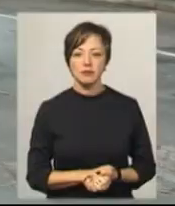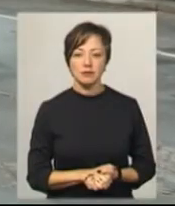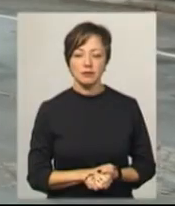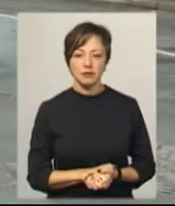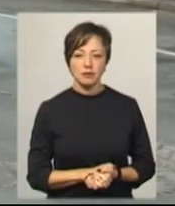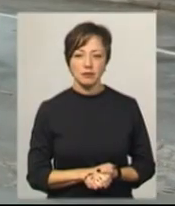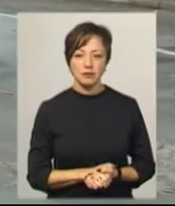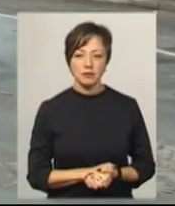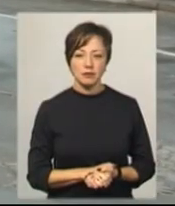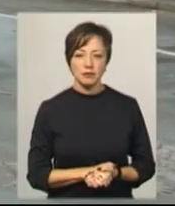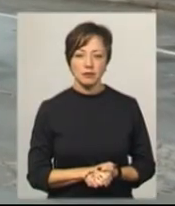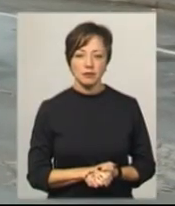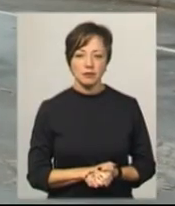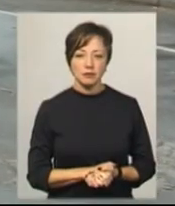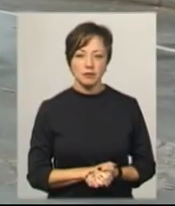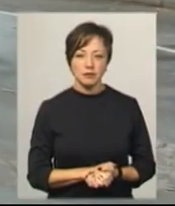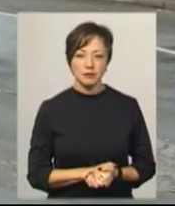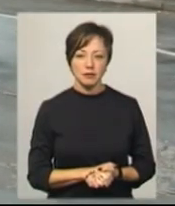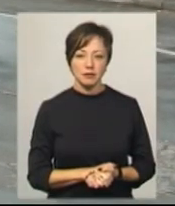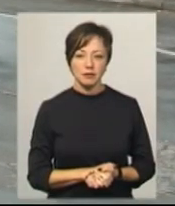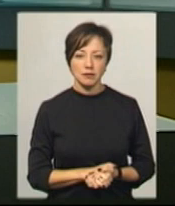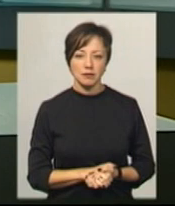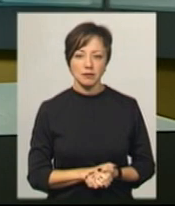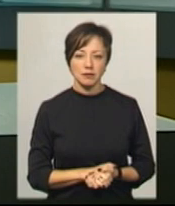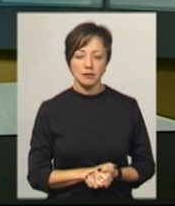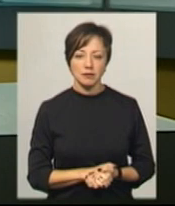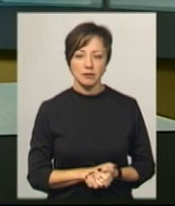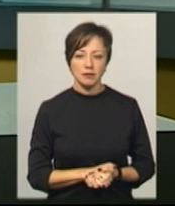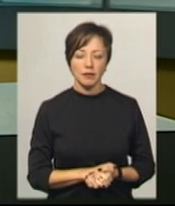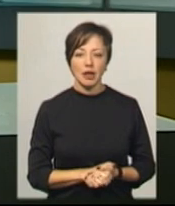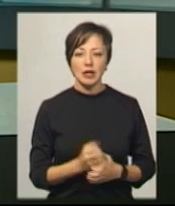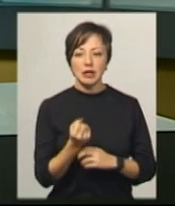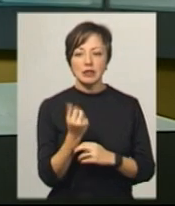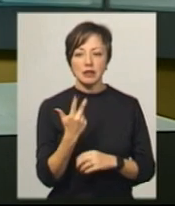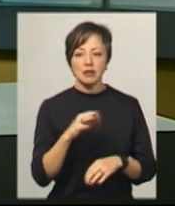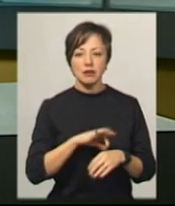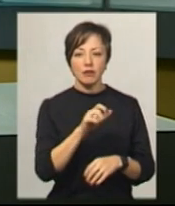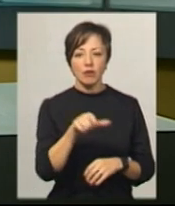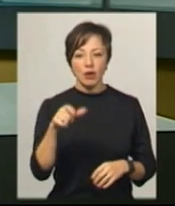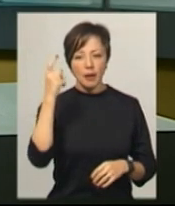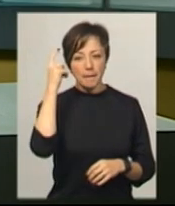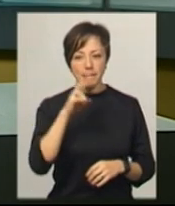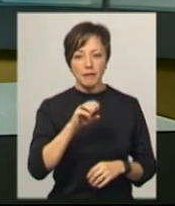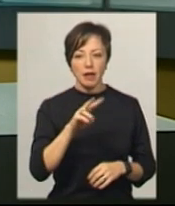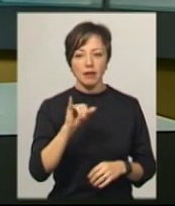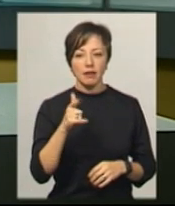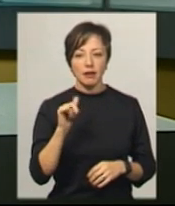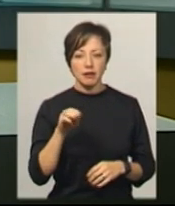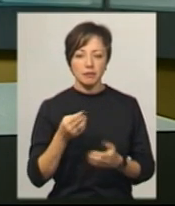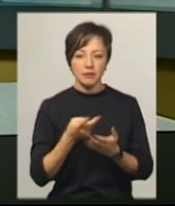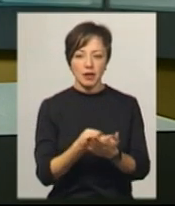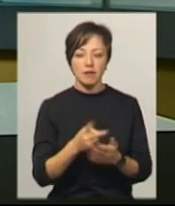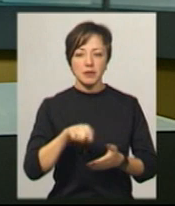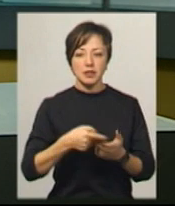Олександр Горішевський. Новини на Суспільному. Хмельницький. 13 хворих на Менінгіт перебуває у стаціонарі